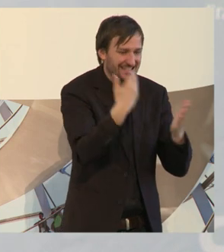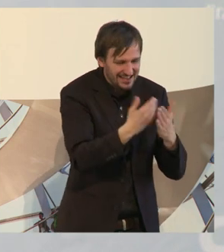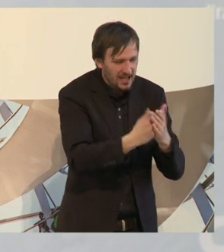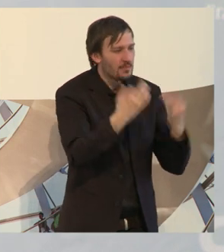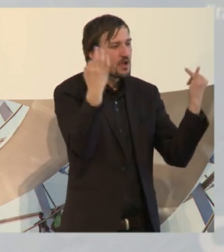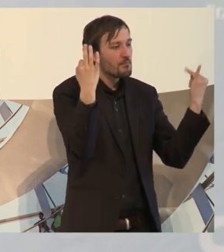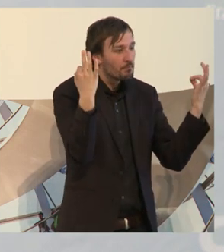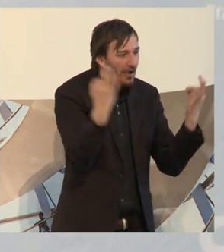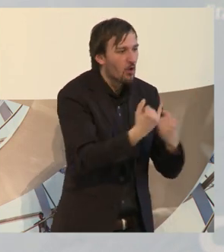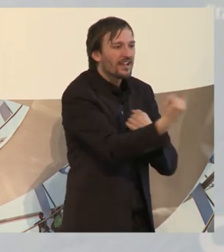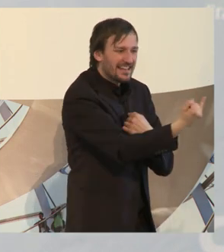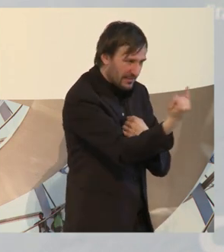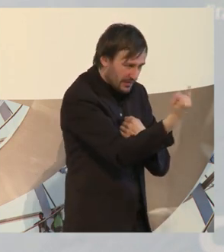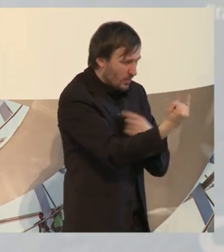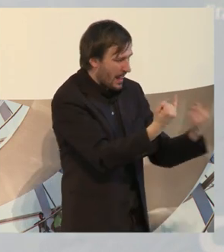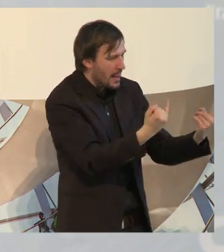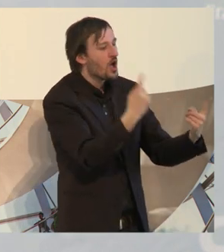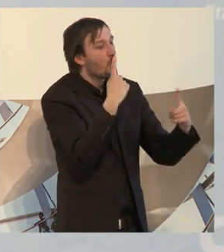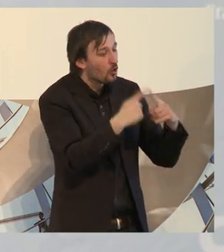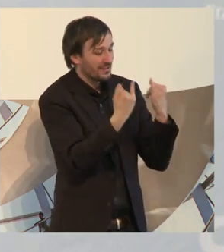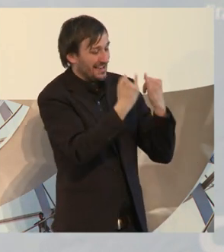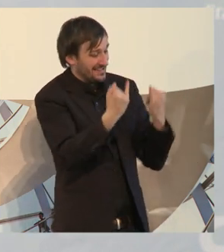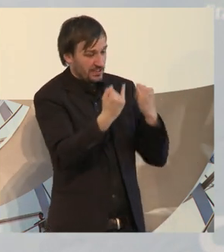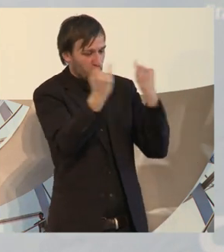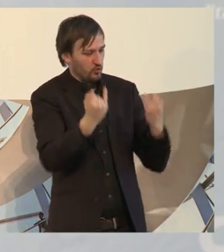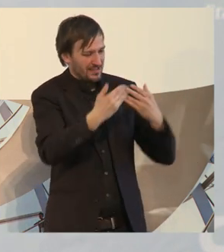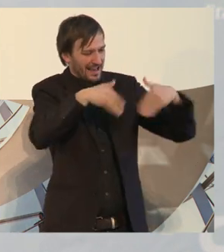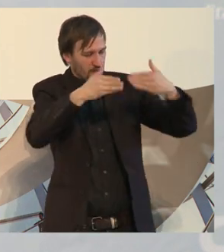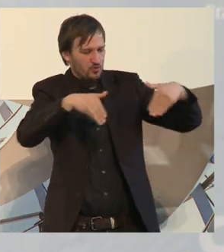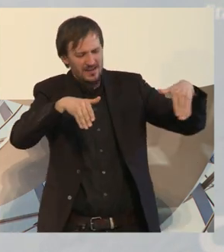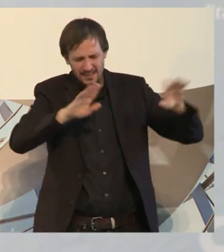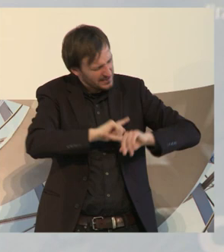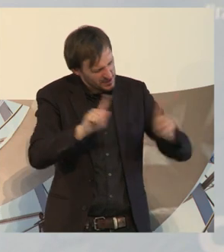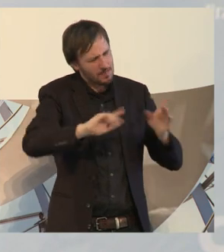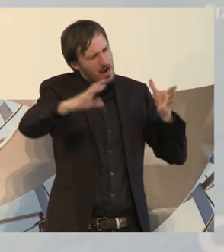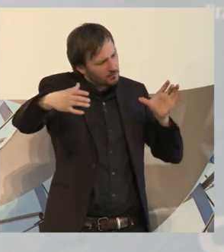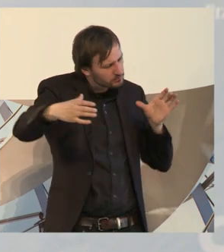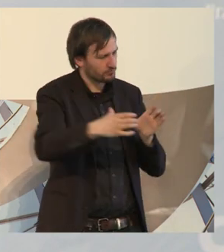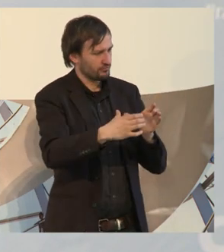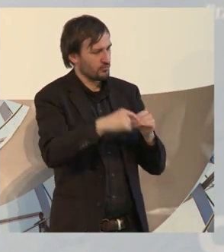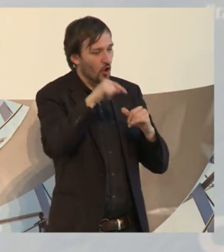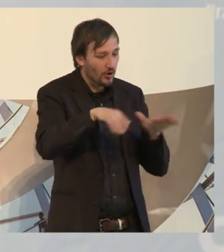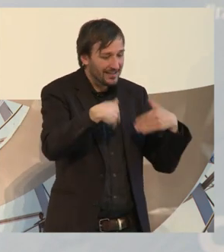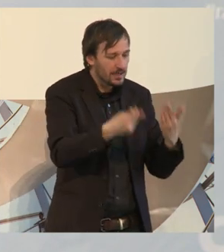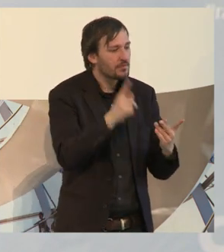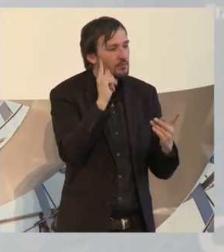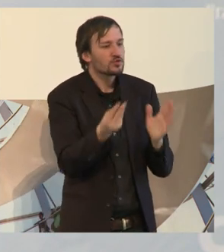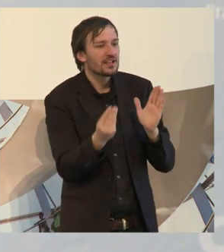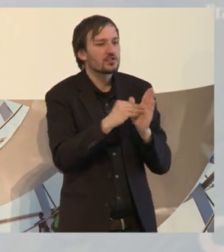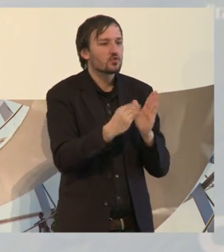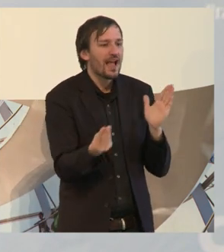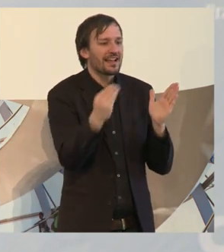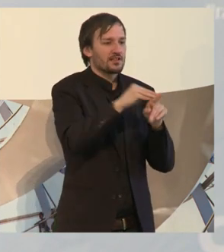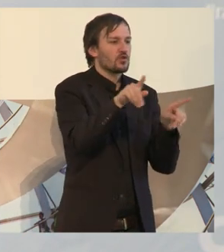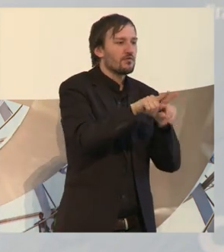institutionellen Ausrichtungen, alles das, was wir heute haben, ist wichtig. Es muss ergänzt werden, und zwar durch einen Anbieter, der